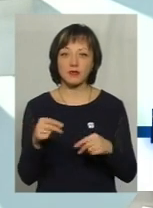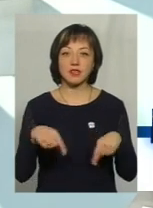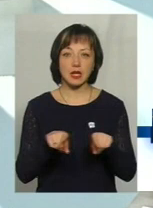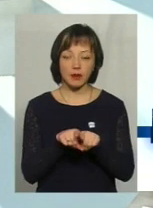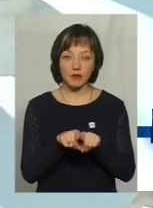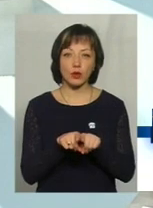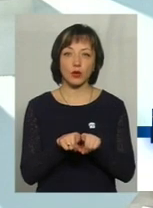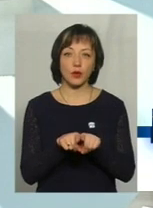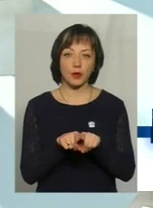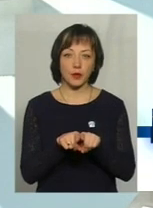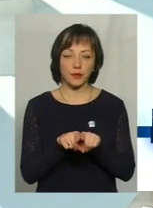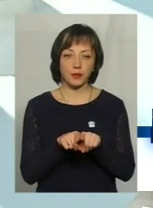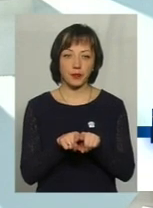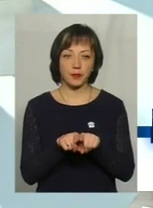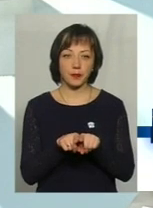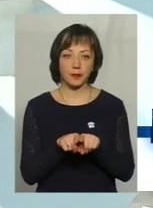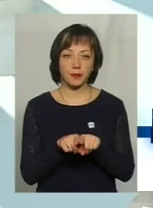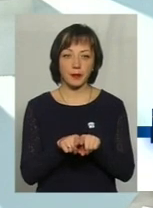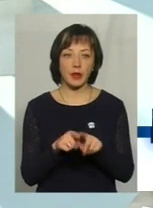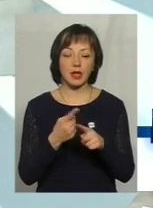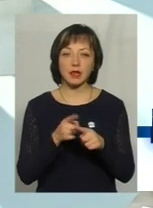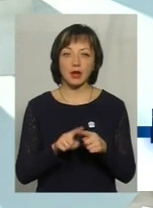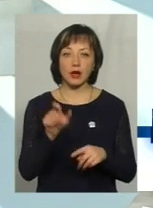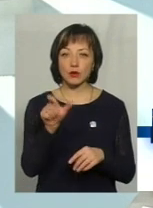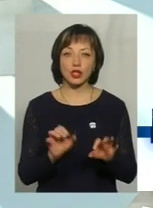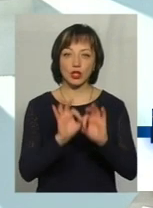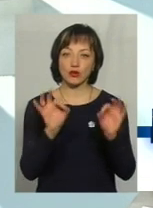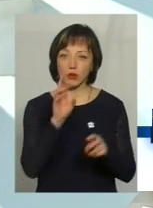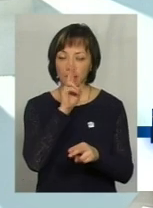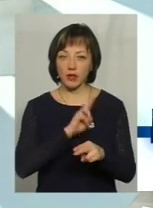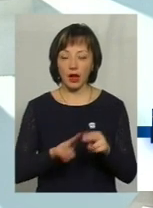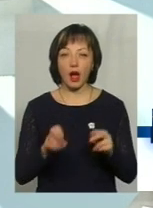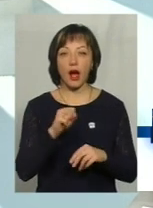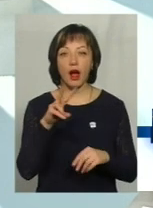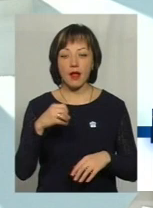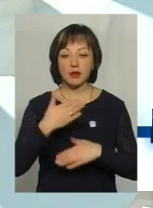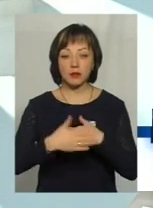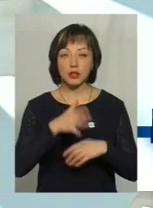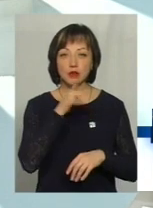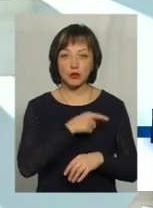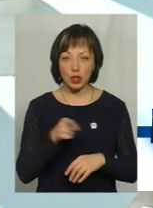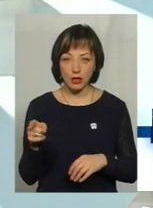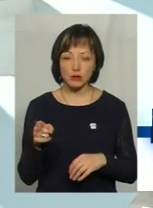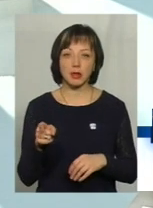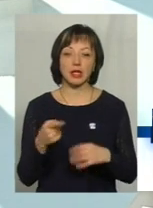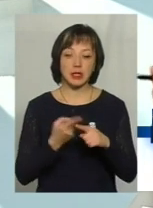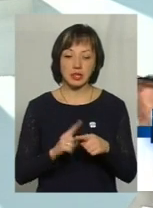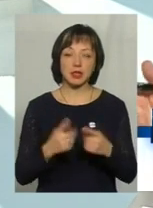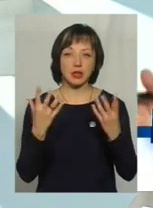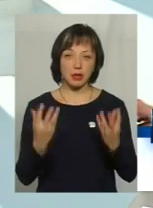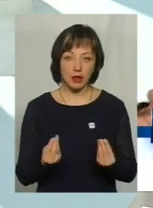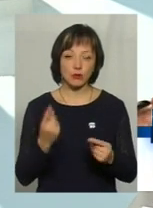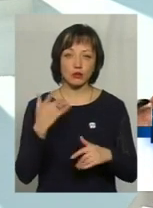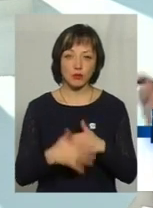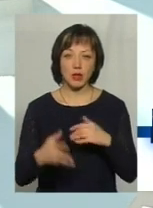рівно, ця людина нічого такого не втратить. Але найближчим часом, на цих днях, зрозуміло, що